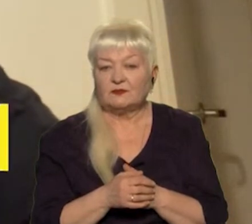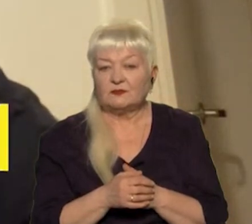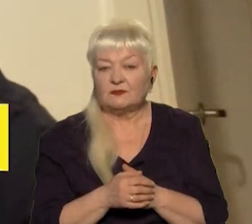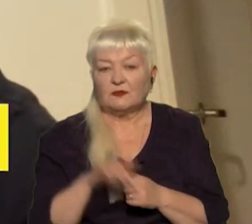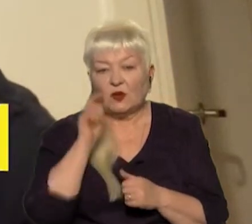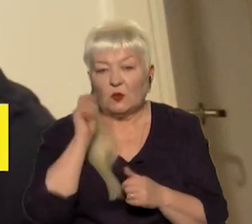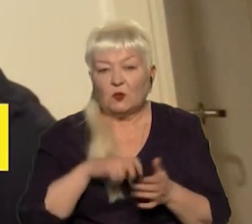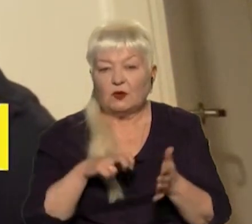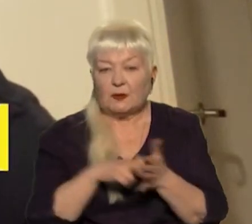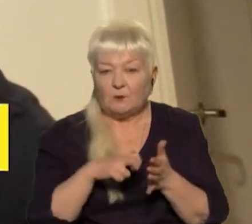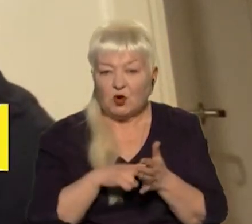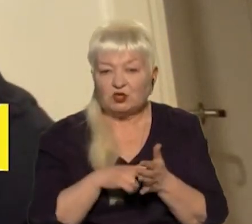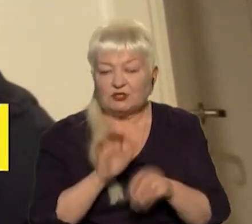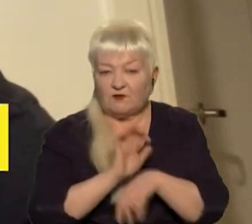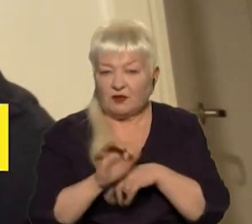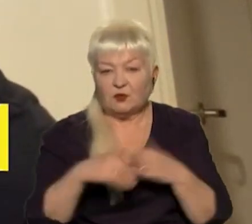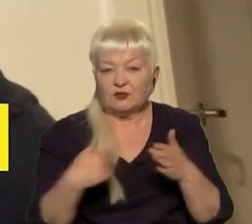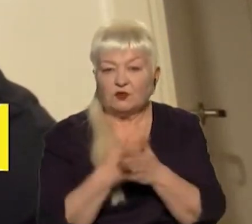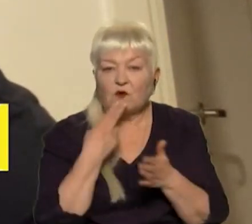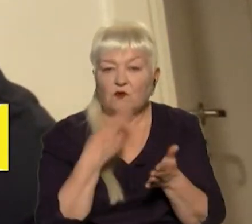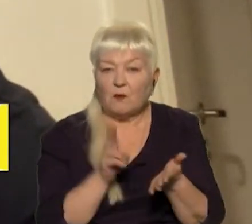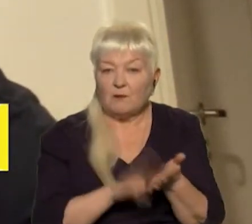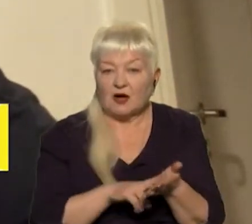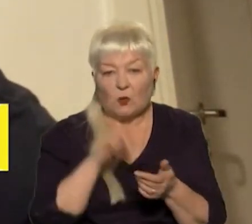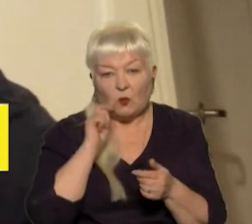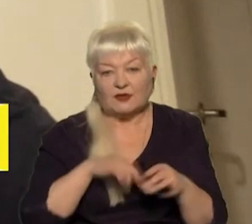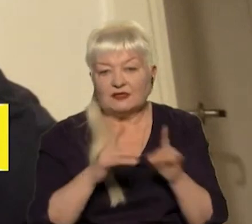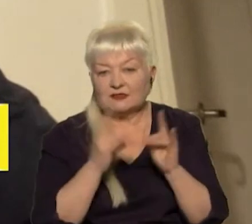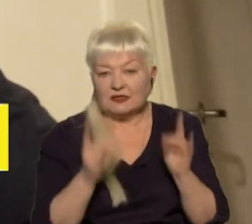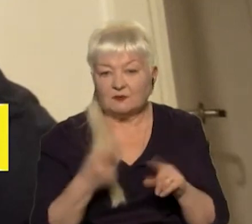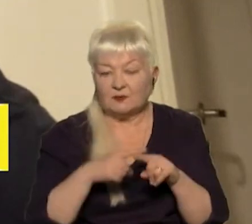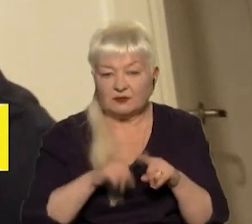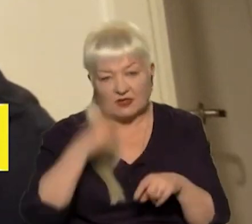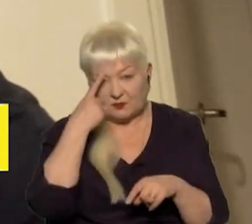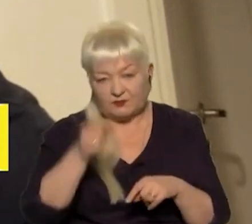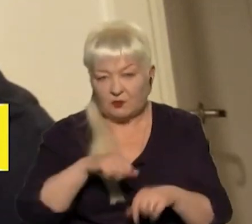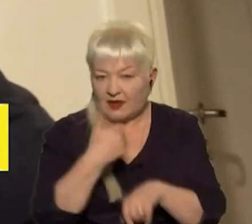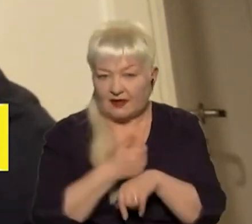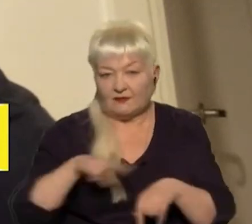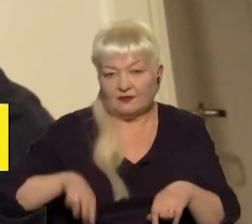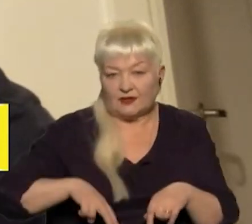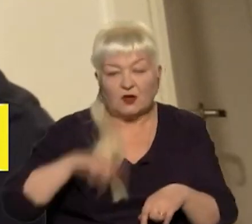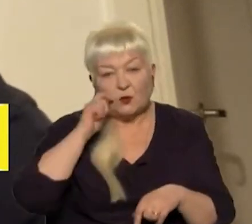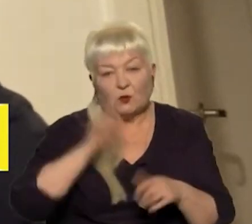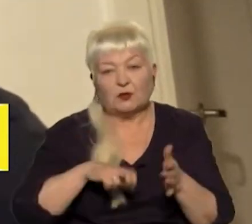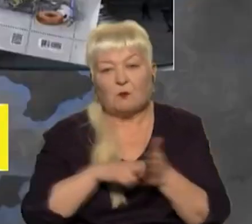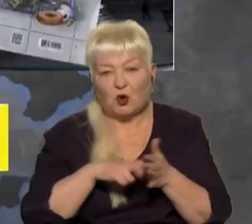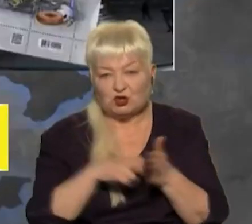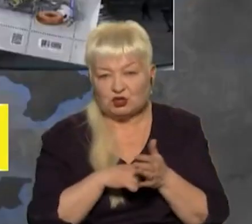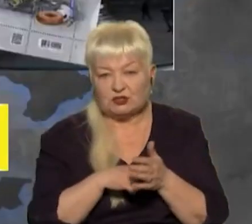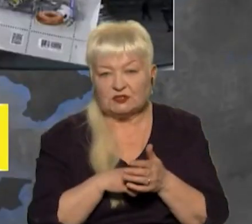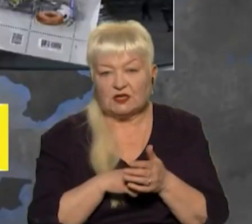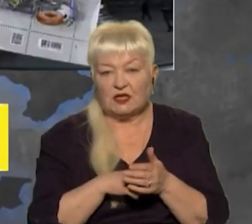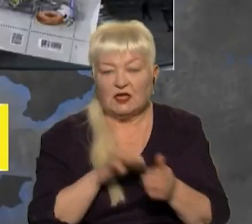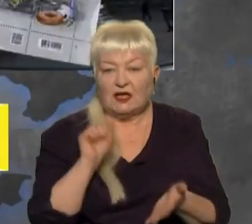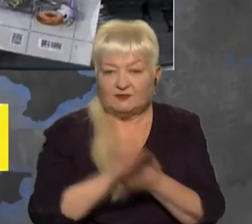«Укрпошта» випустила нову марку «Кримський міст Набіс». Про це повідомляє гендиректор «Укрпошти» Ігор Смілянський у Телеграм. Тираж